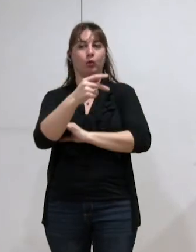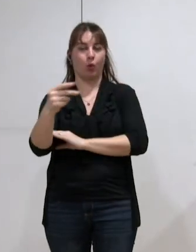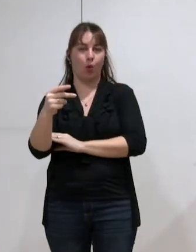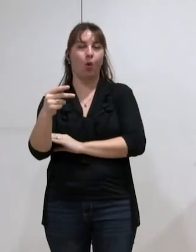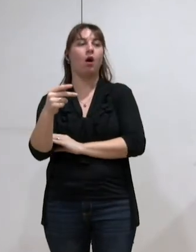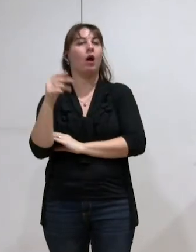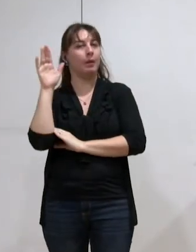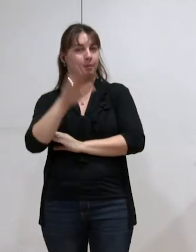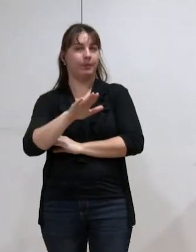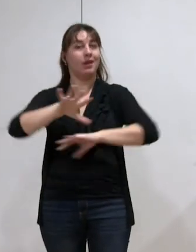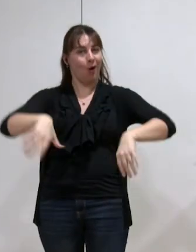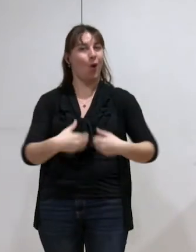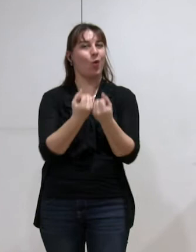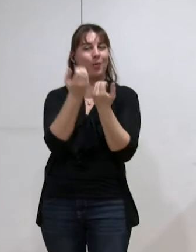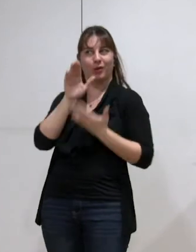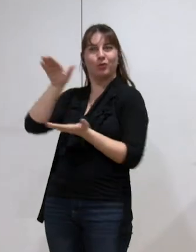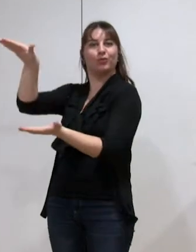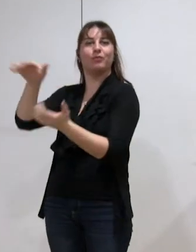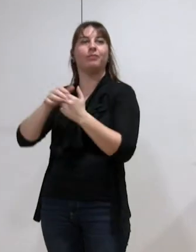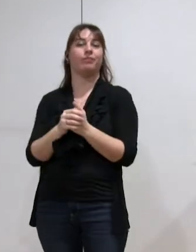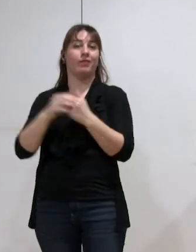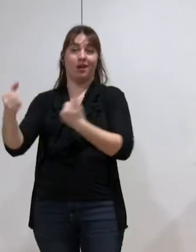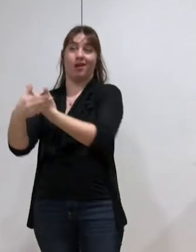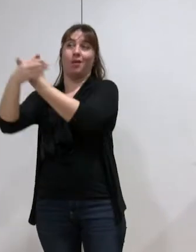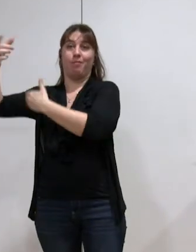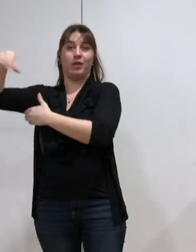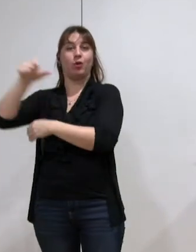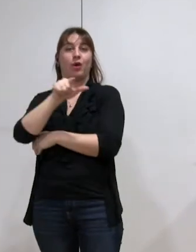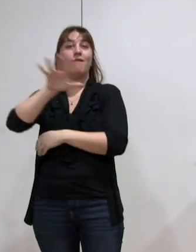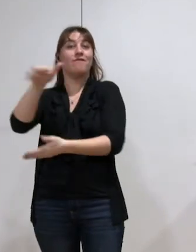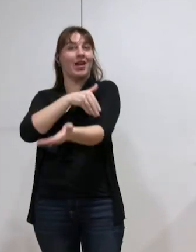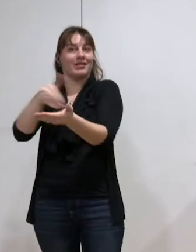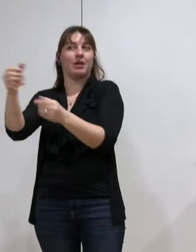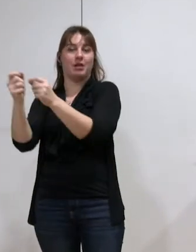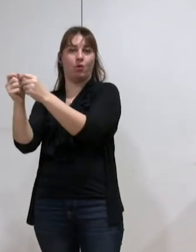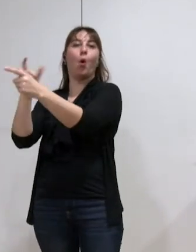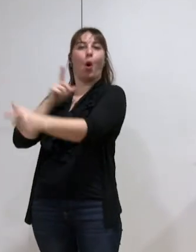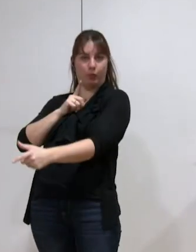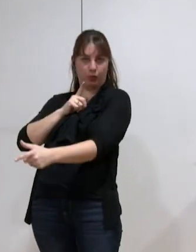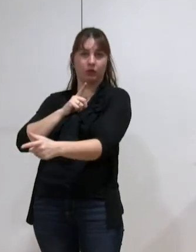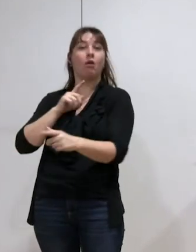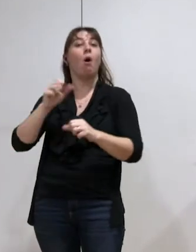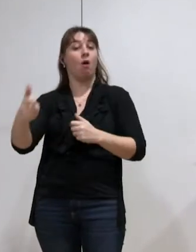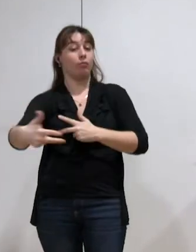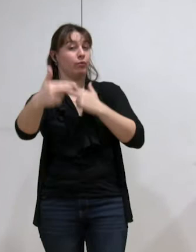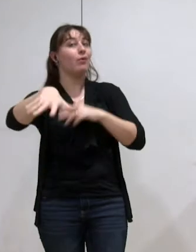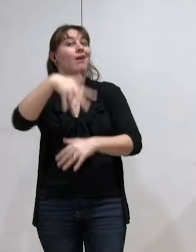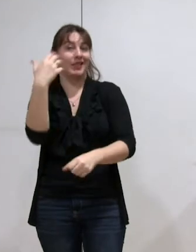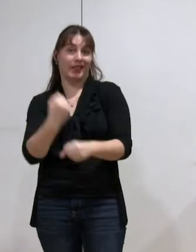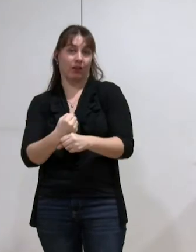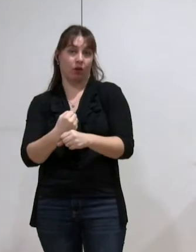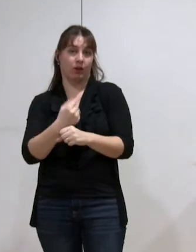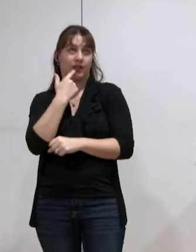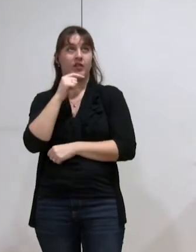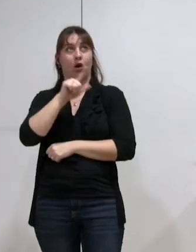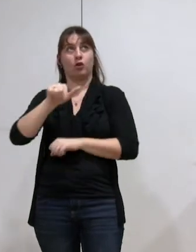compétences transférées, la métropole va donc rembourser ces 25 millions à la commune sur 15 ans, donc en 15 fois